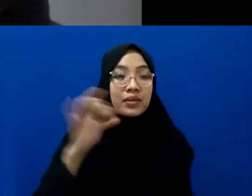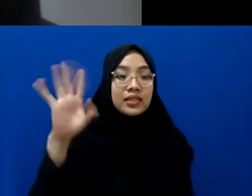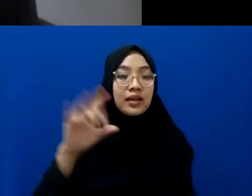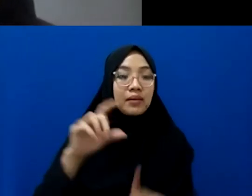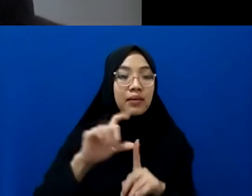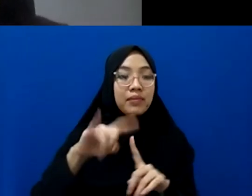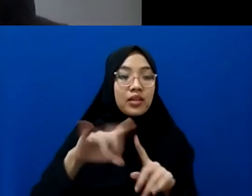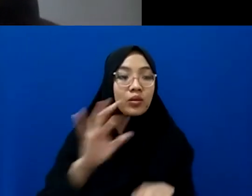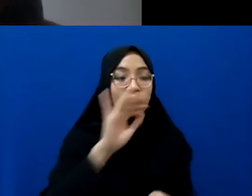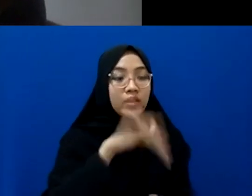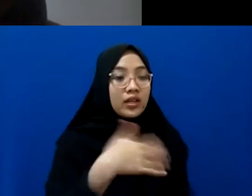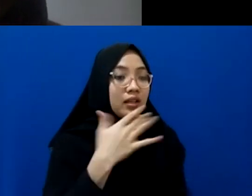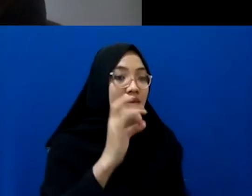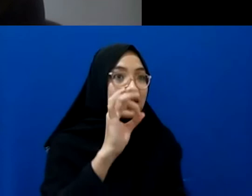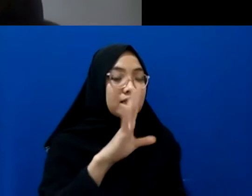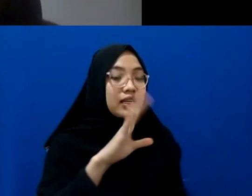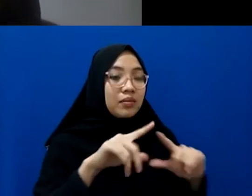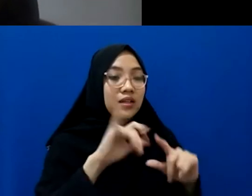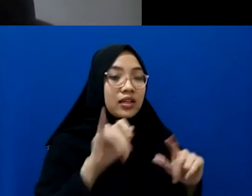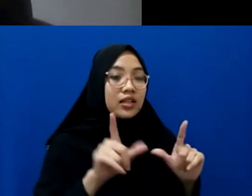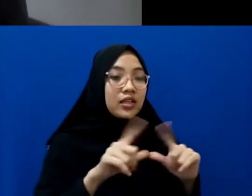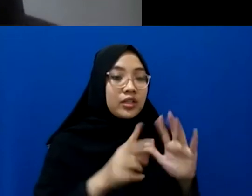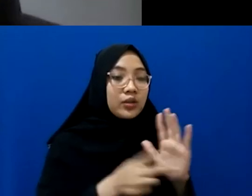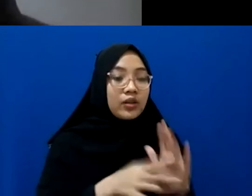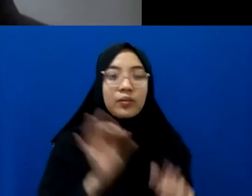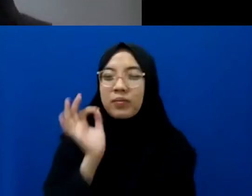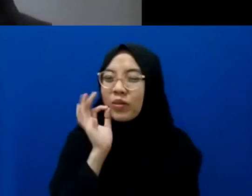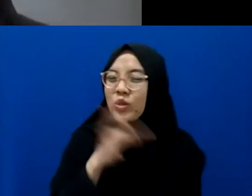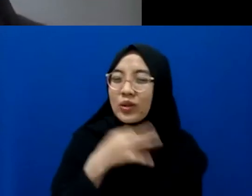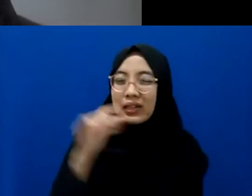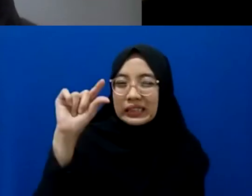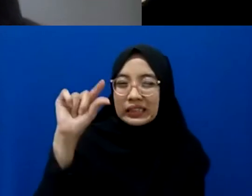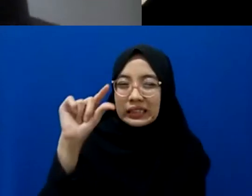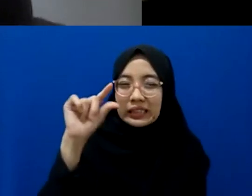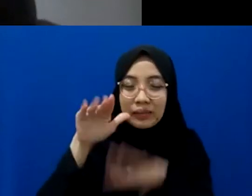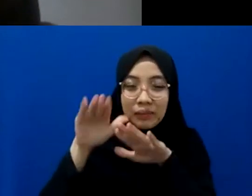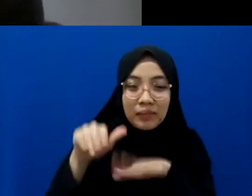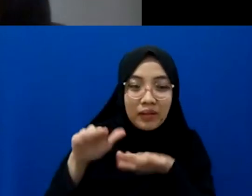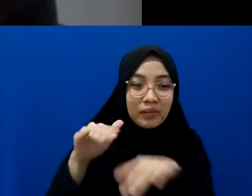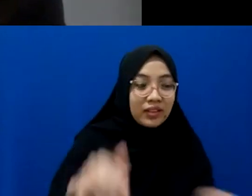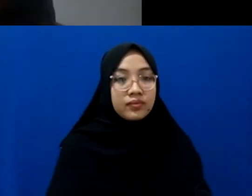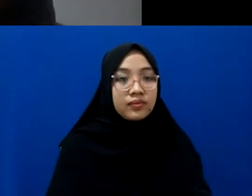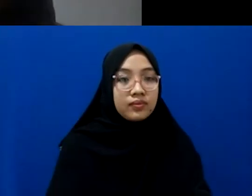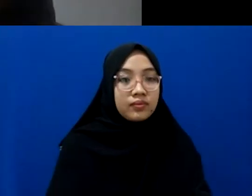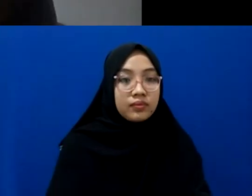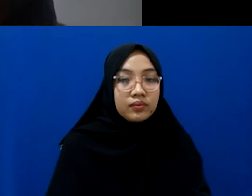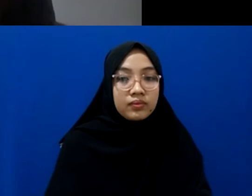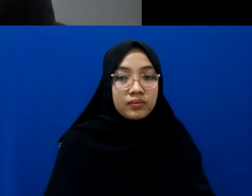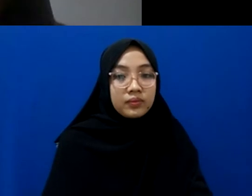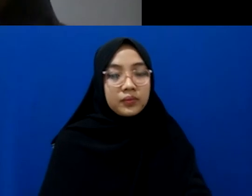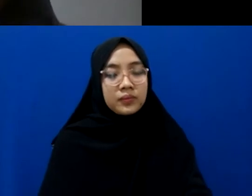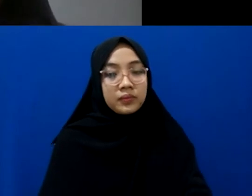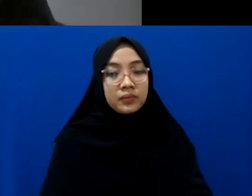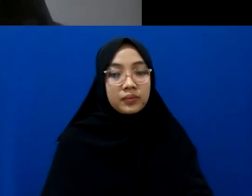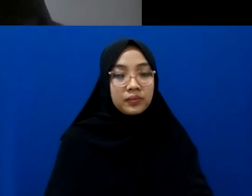Selamat siang Mas Ajiwan. Selamat siang. Suaranya agak pelan ya Mbak ya? Kecil ya? Oh, bentar. Sudah lama